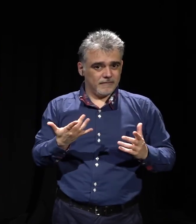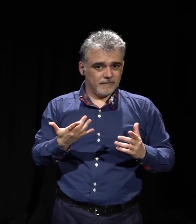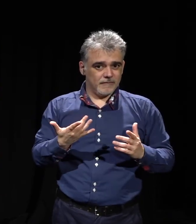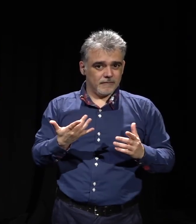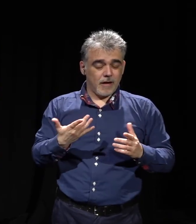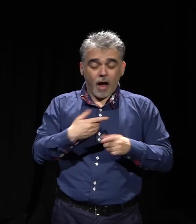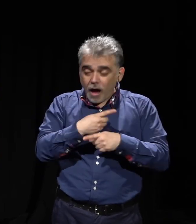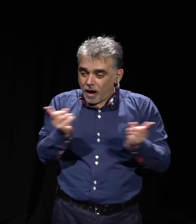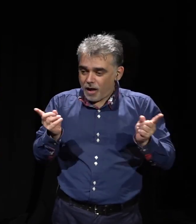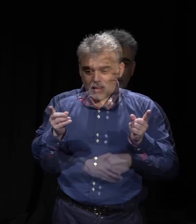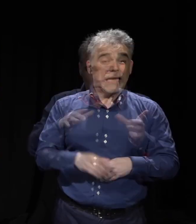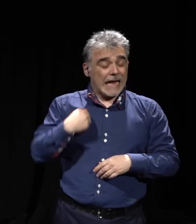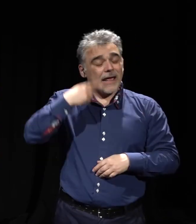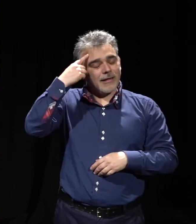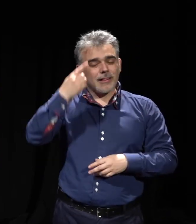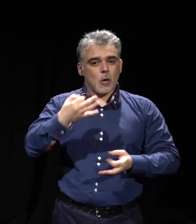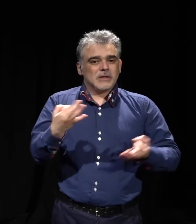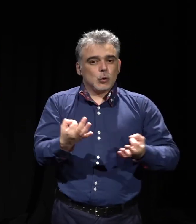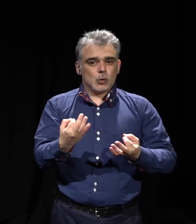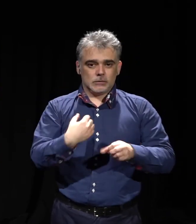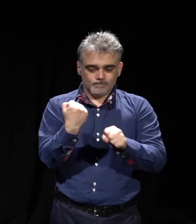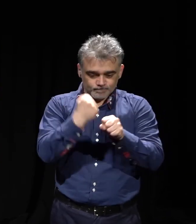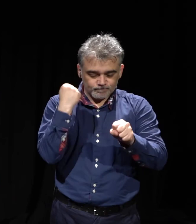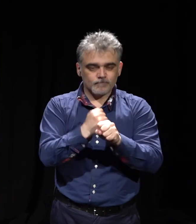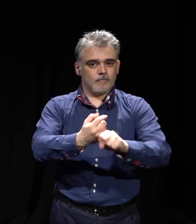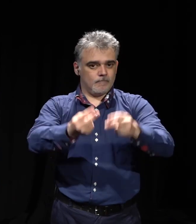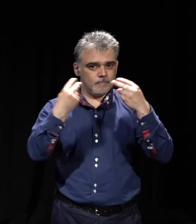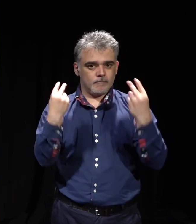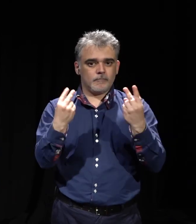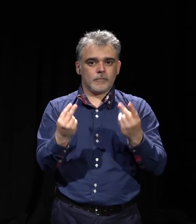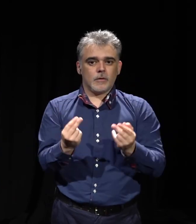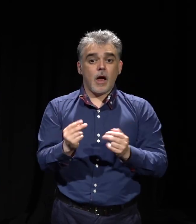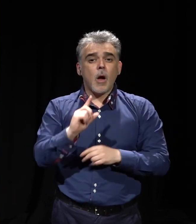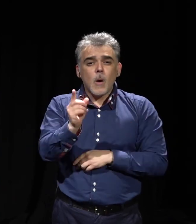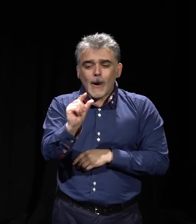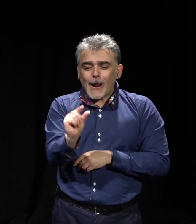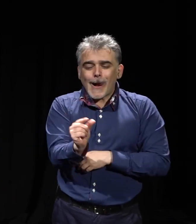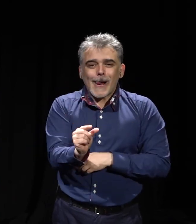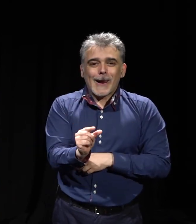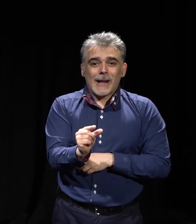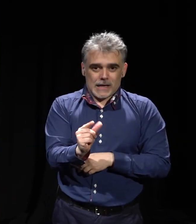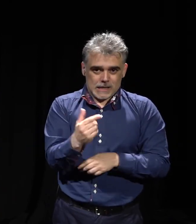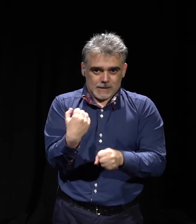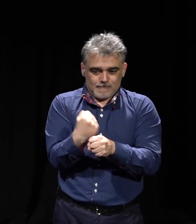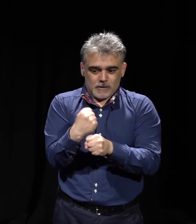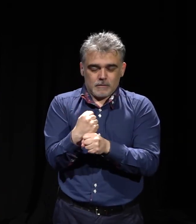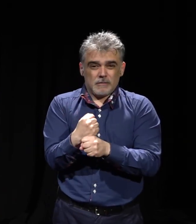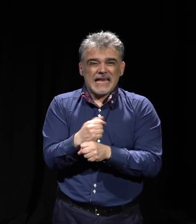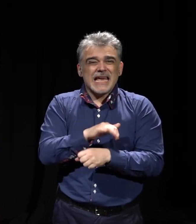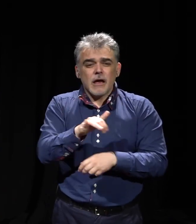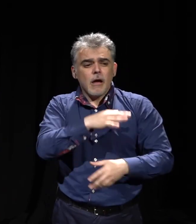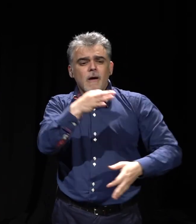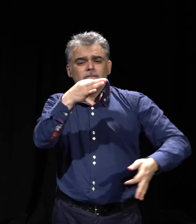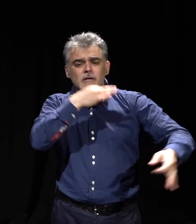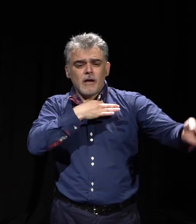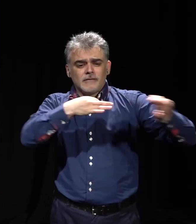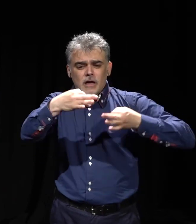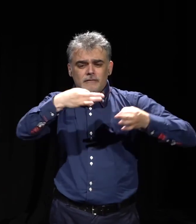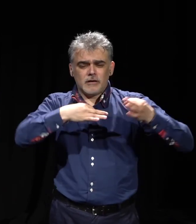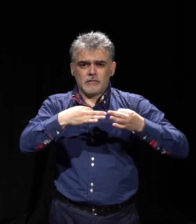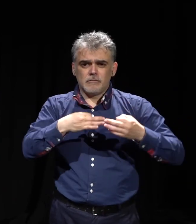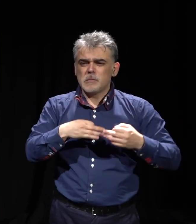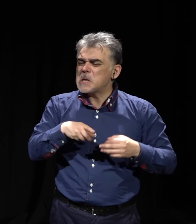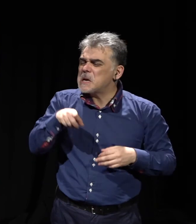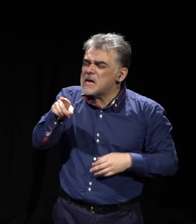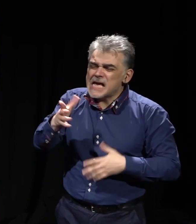Ich denke auch tun ist wichtig und im kleinen tun. Also bedeutet, wer immer mich danach fragt, wie man